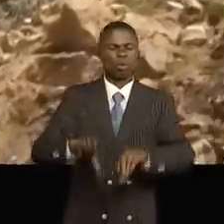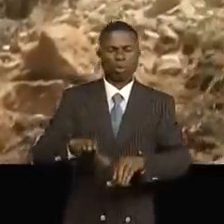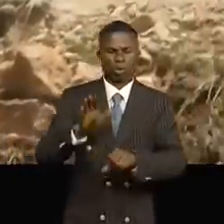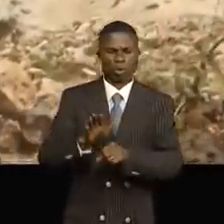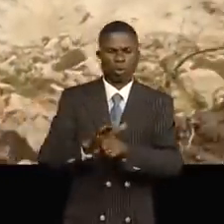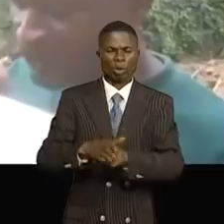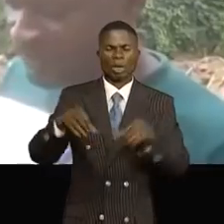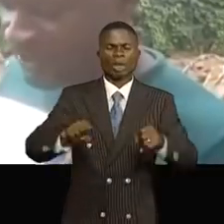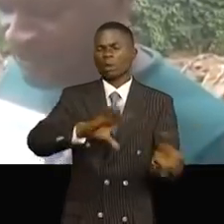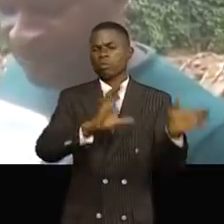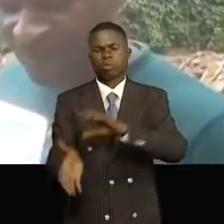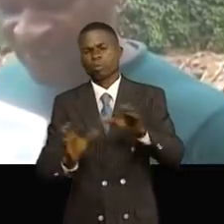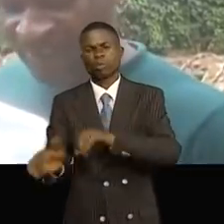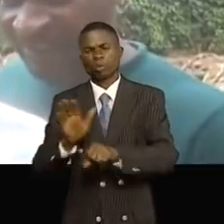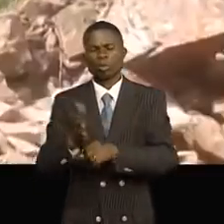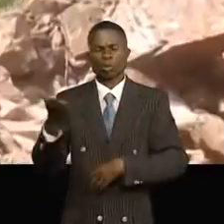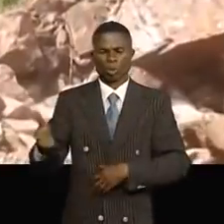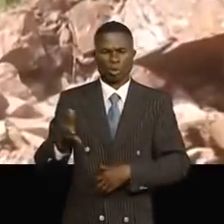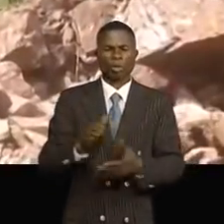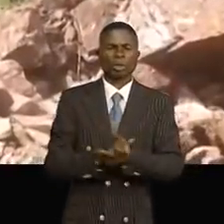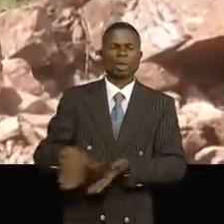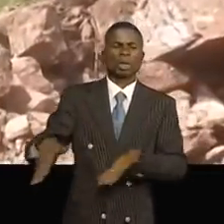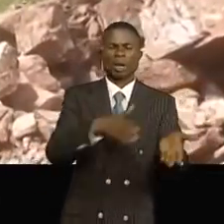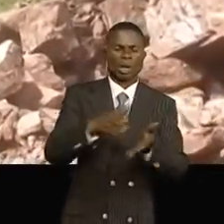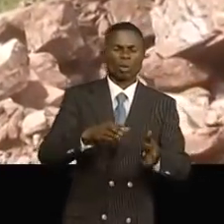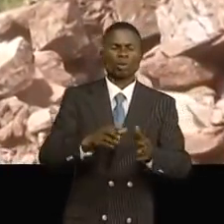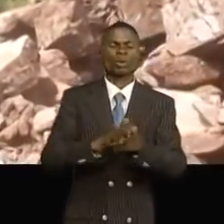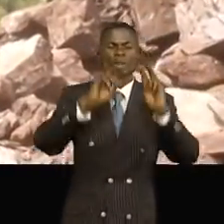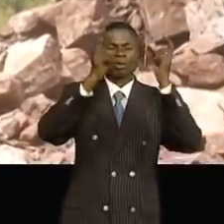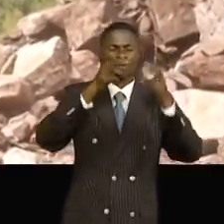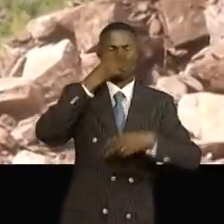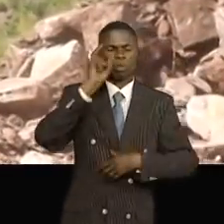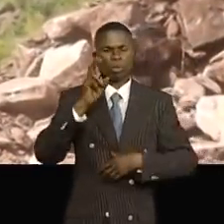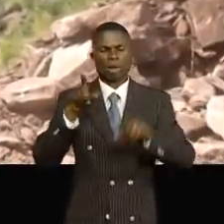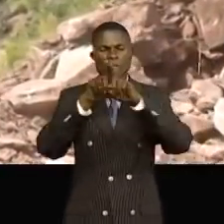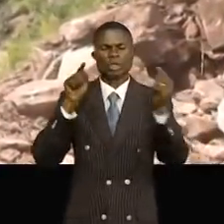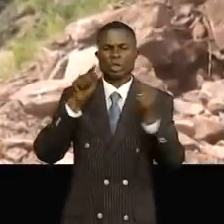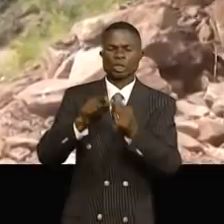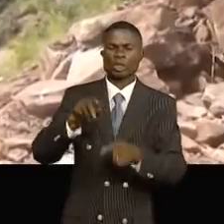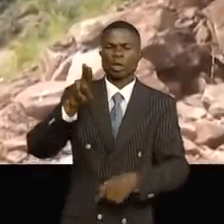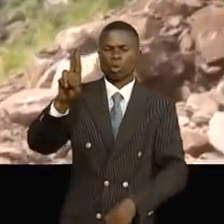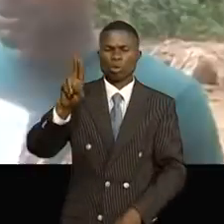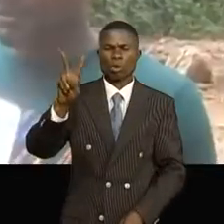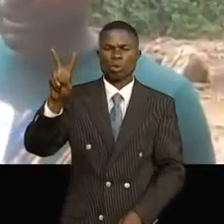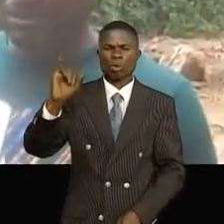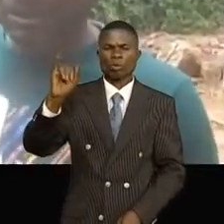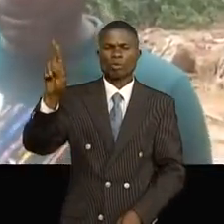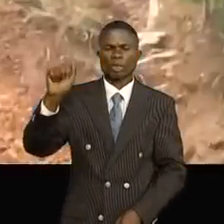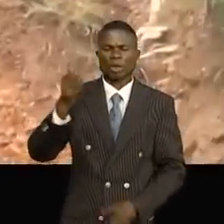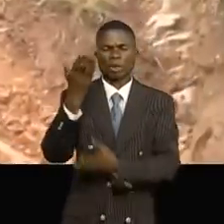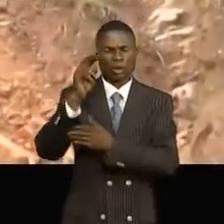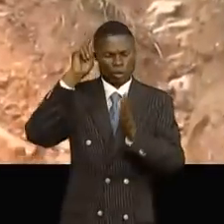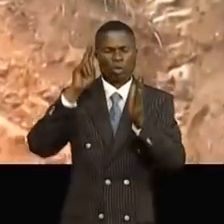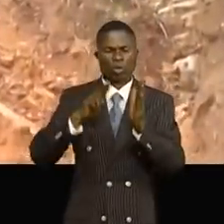et les éboulements des terres. Bukavu-Ouvira, il y a beaucoup de difficultés qui sont là. Nous demandons au gouvernement vraiment